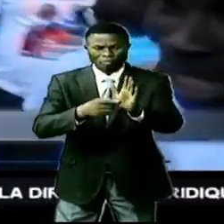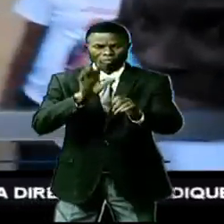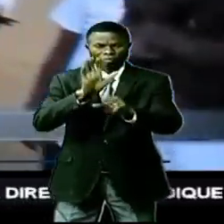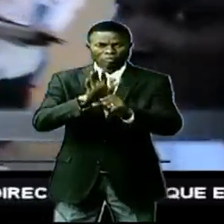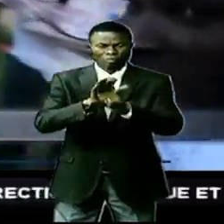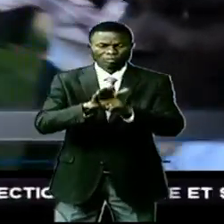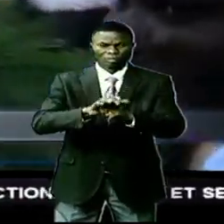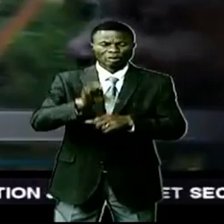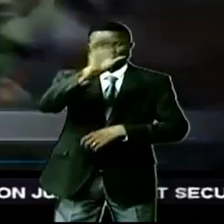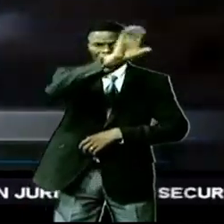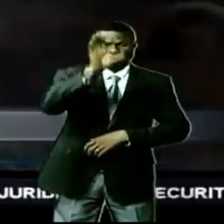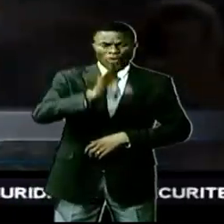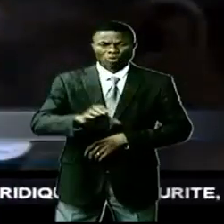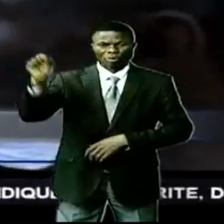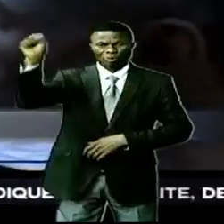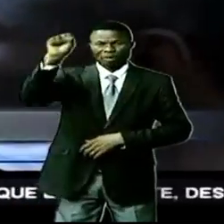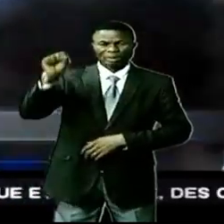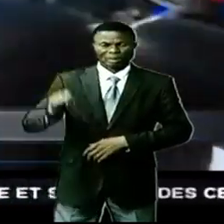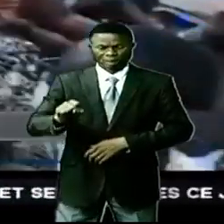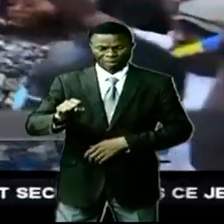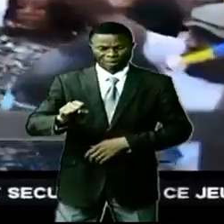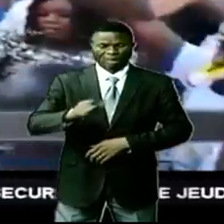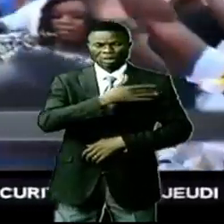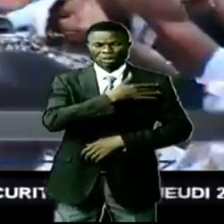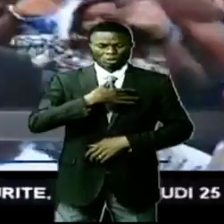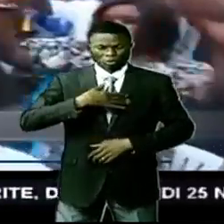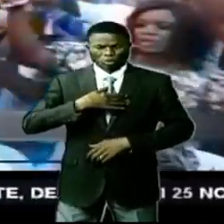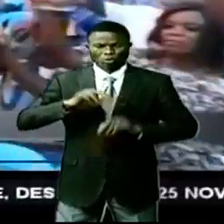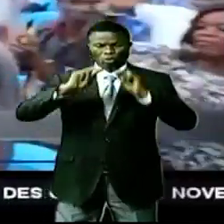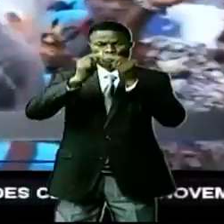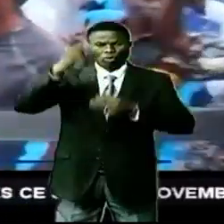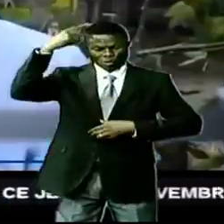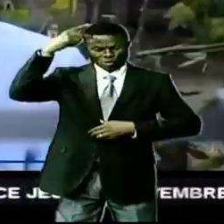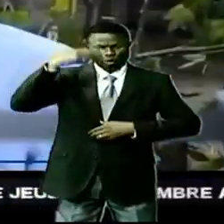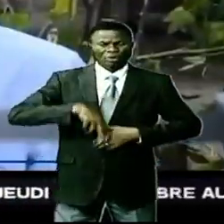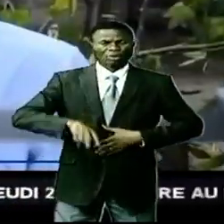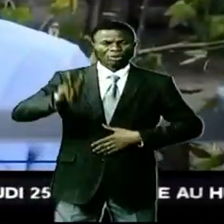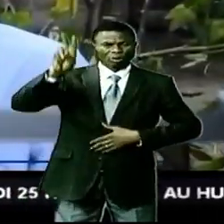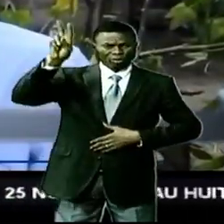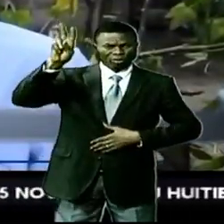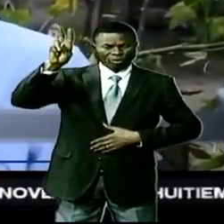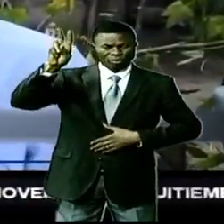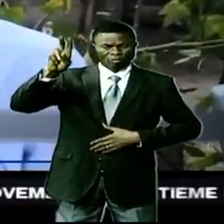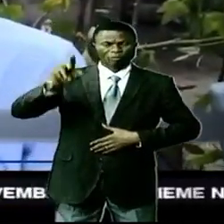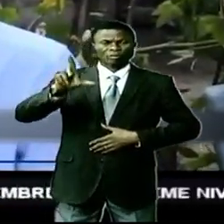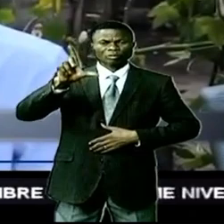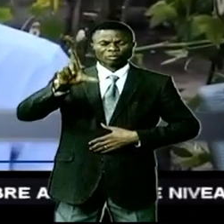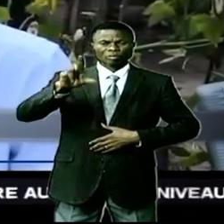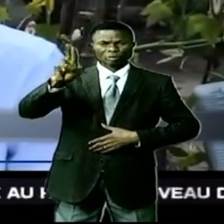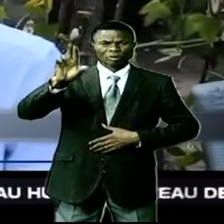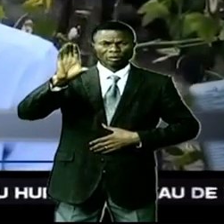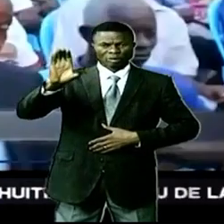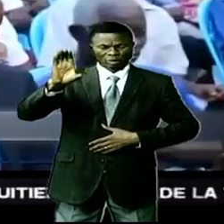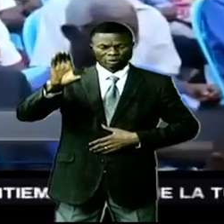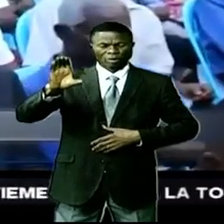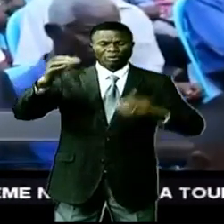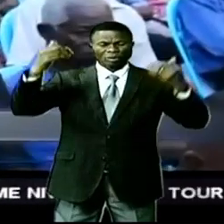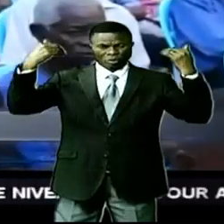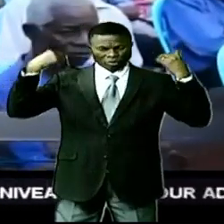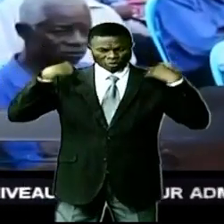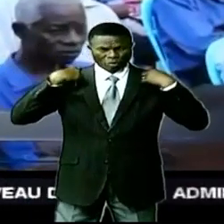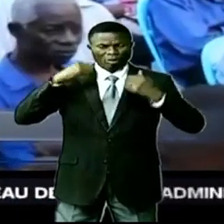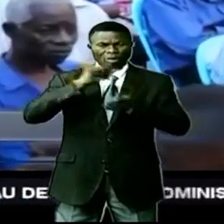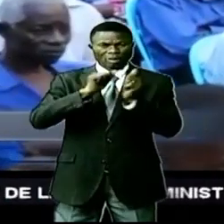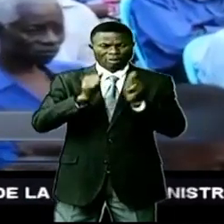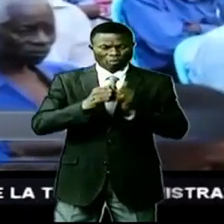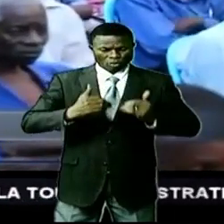de la commune de Selembao au nom de la hiérarchie du parti présidentiel UDPS. Luc Rabanangou au cadre de l'UDPS dans le cadre